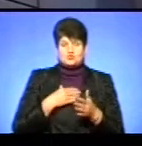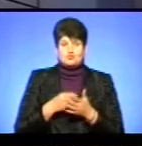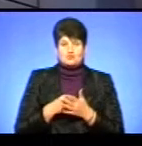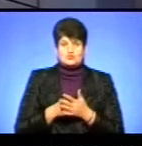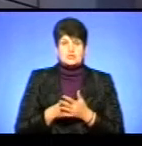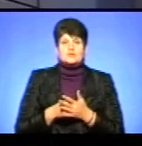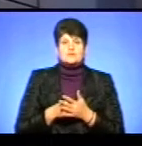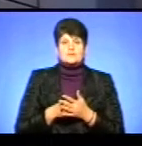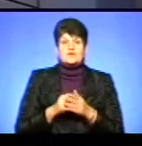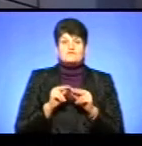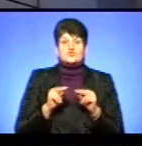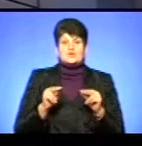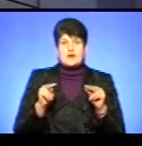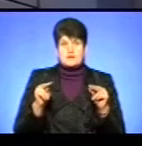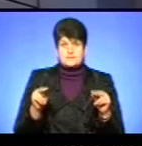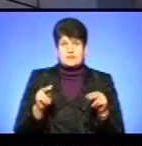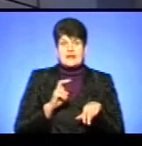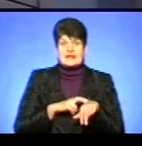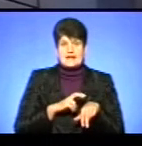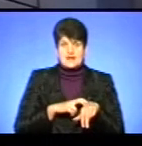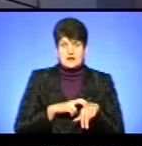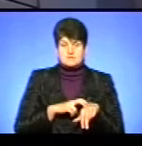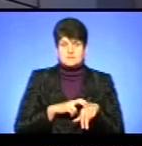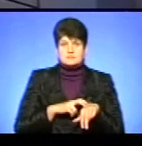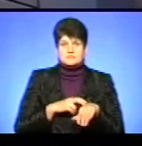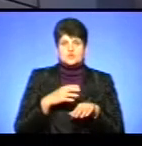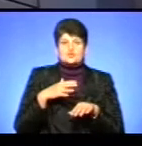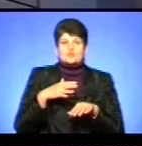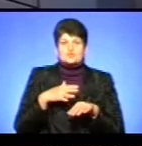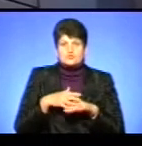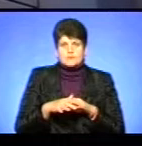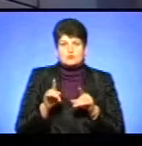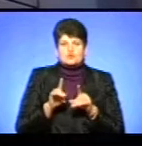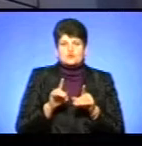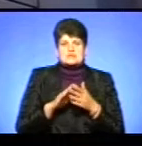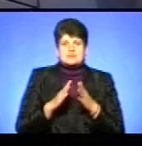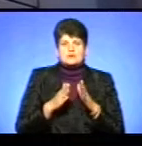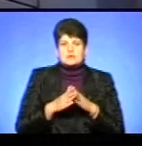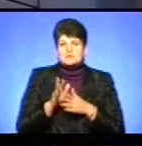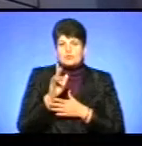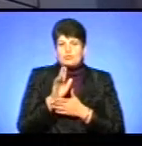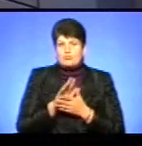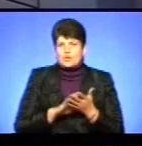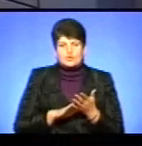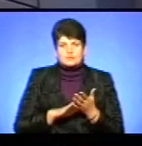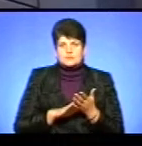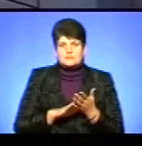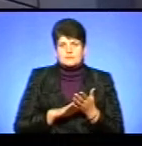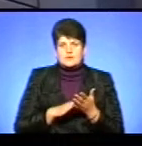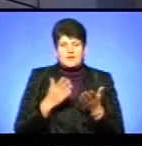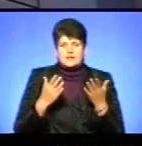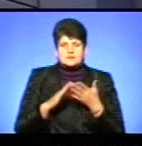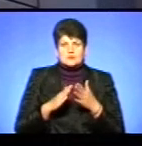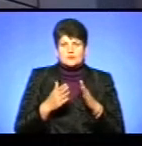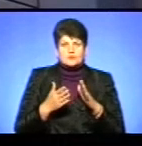вчителям, лікарям. Зрозуміло, що ситуація просто, пробачите мене за нескромний вислів, але в